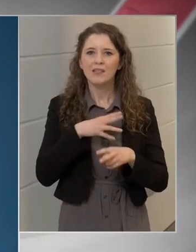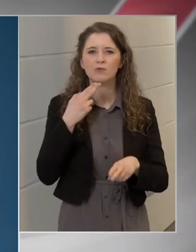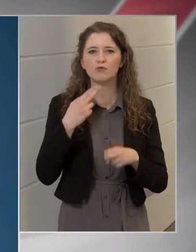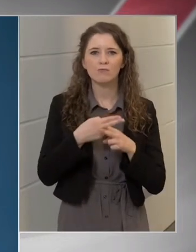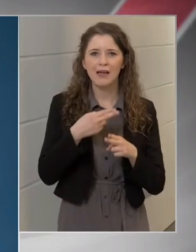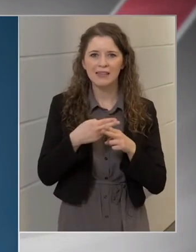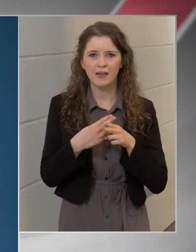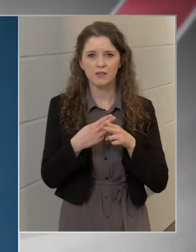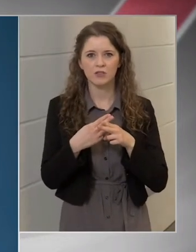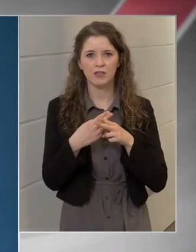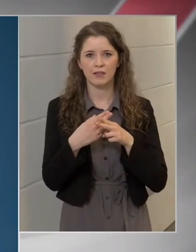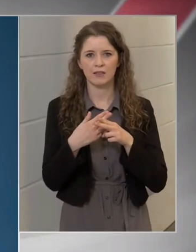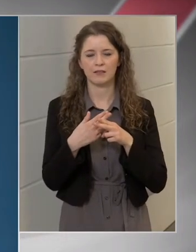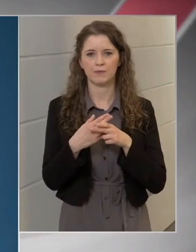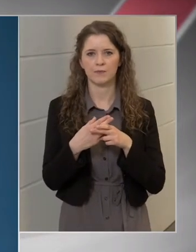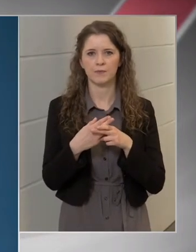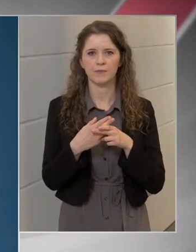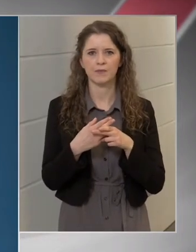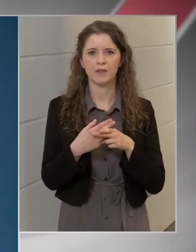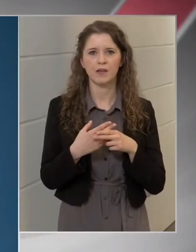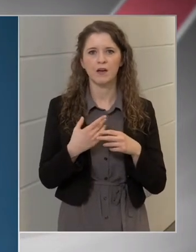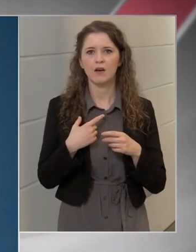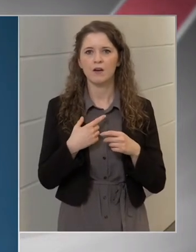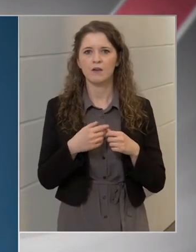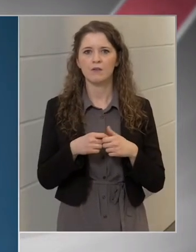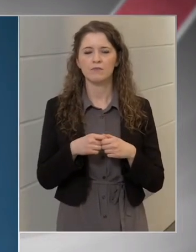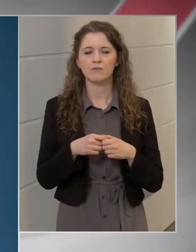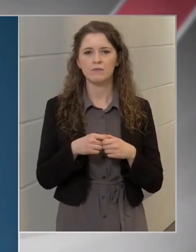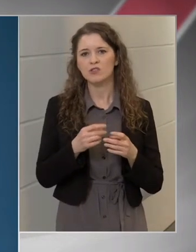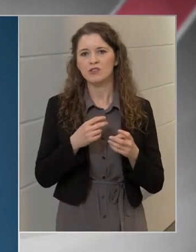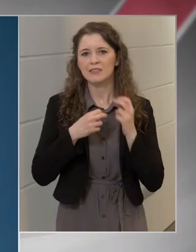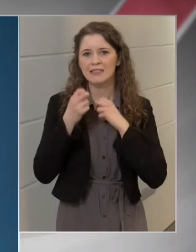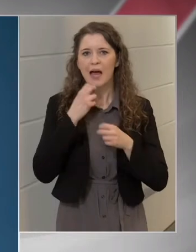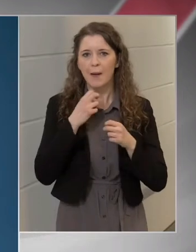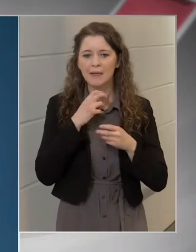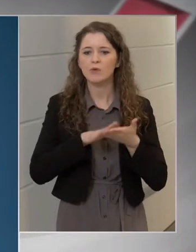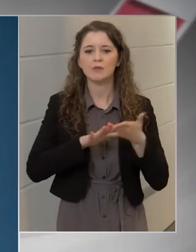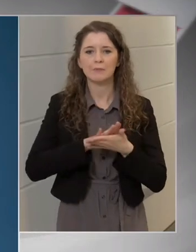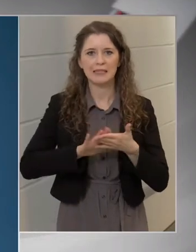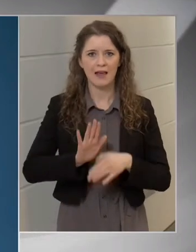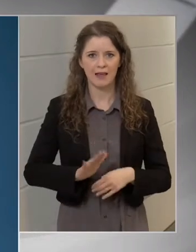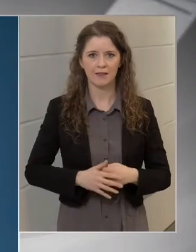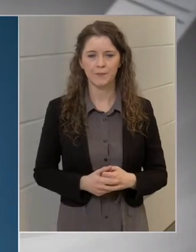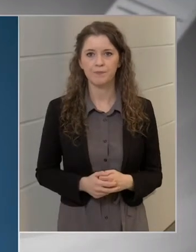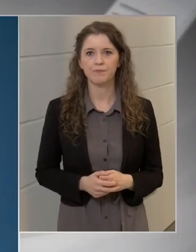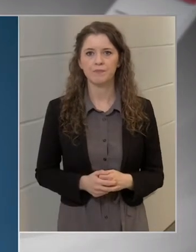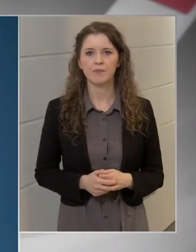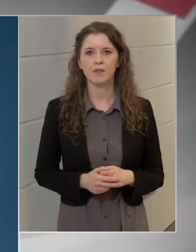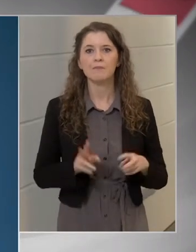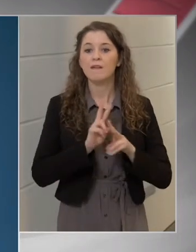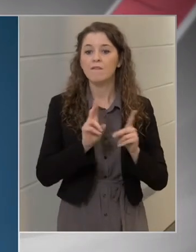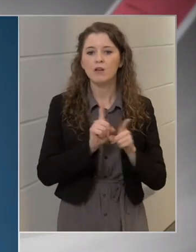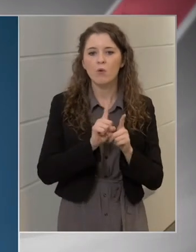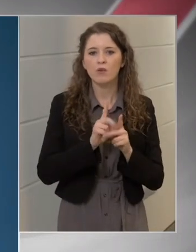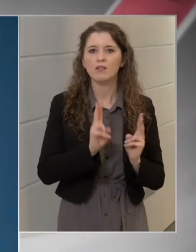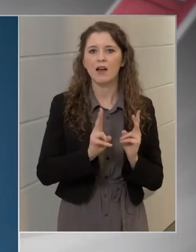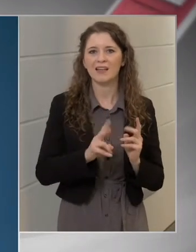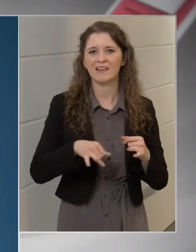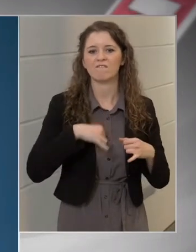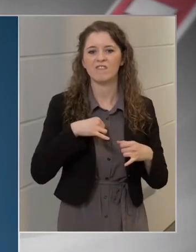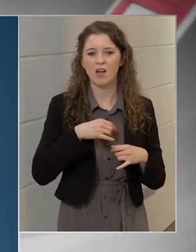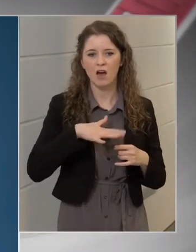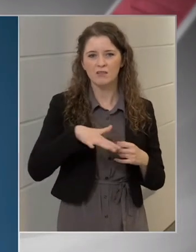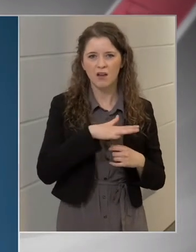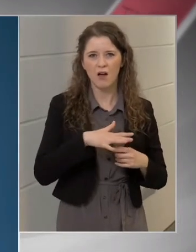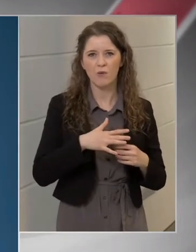megbetegedéseknek a serege is számít, hiszen van, aki fiatalon sajnos